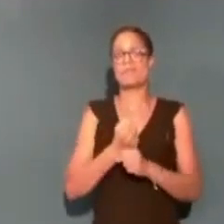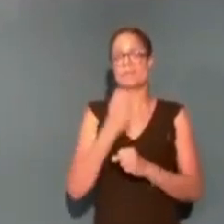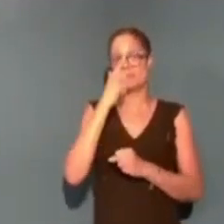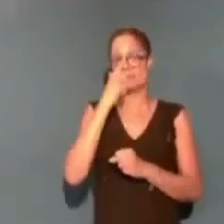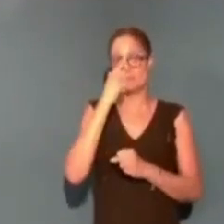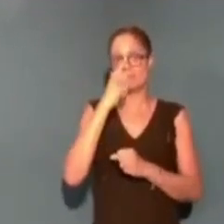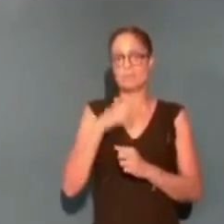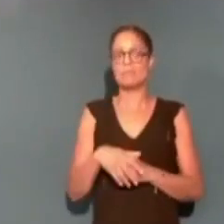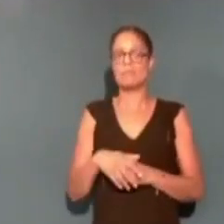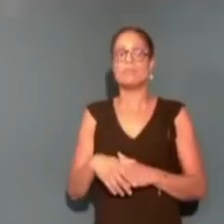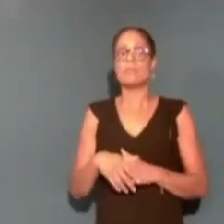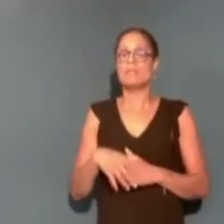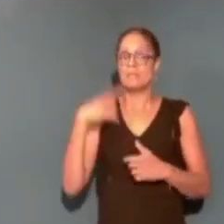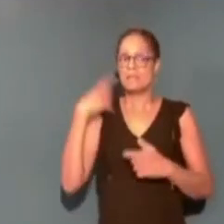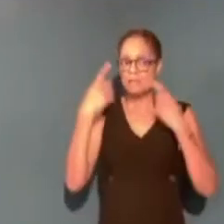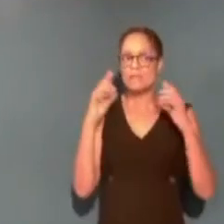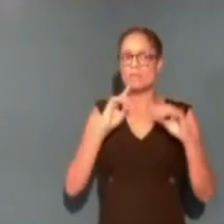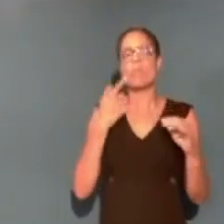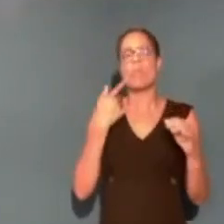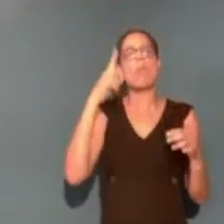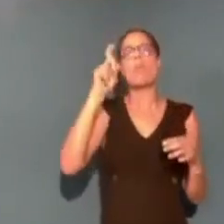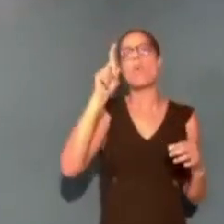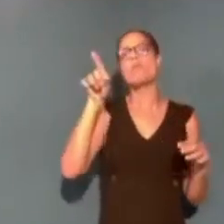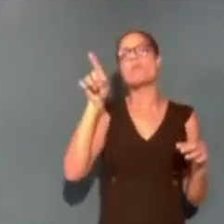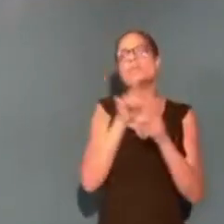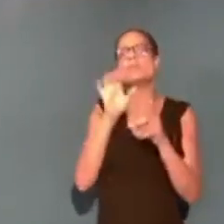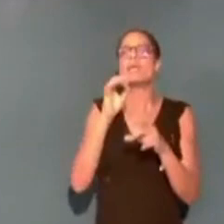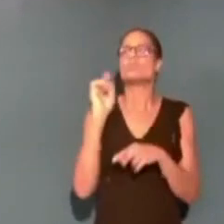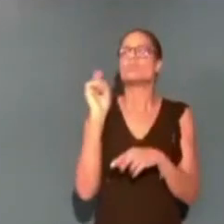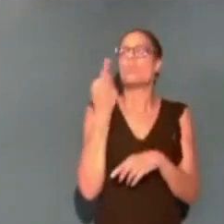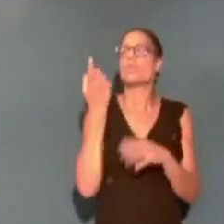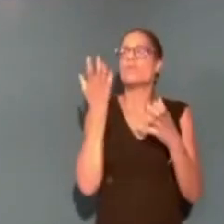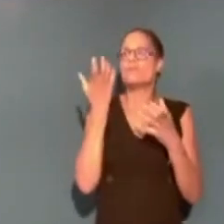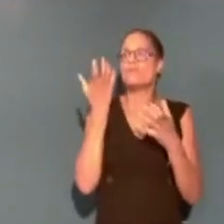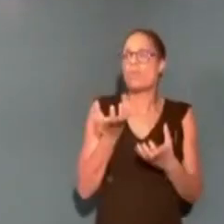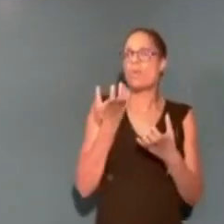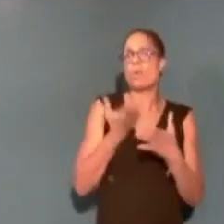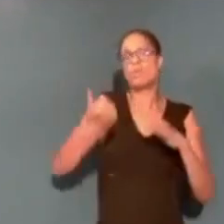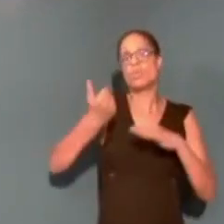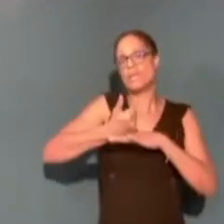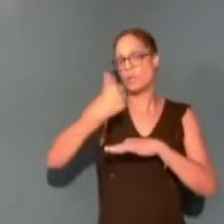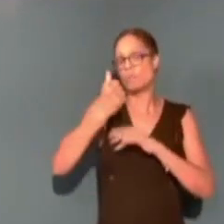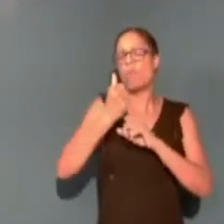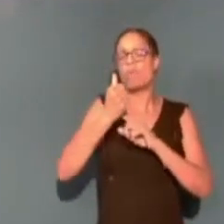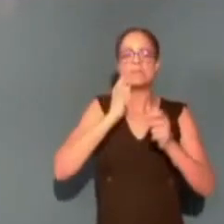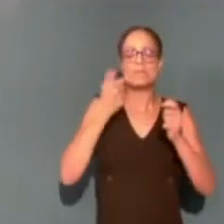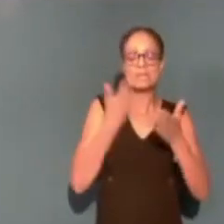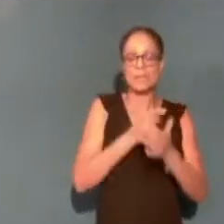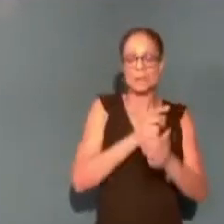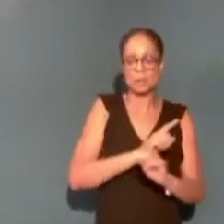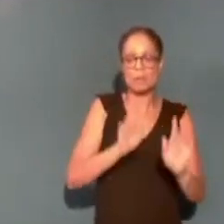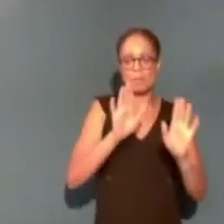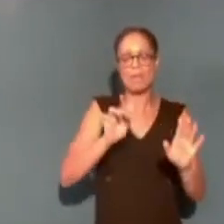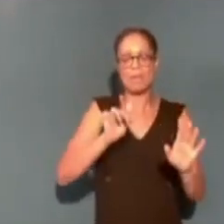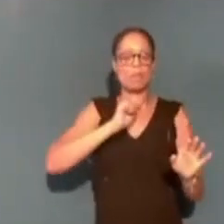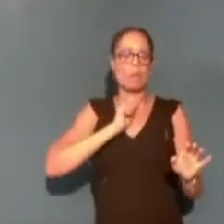Alors je ne parle même pas de l'eau, je pense qu'il y a déjà maintenant l'unanimité politique pour qu'il y ait une autorité unique, mais il faut qu passe à l'acte. Je fais partie de